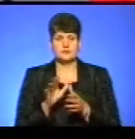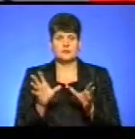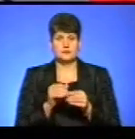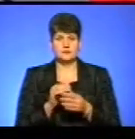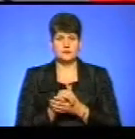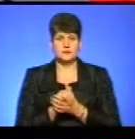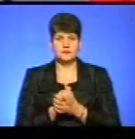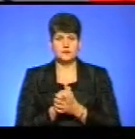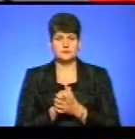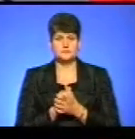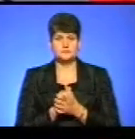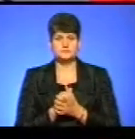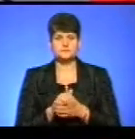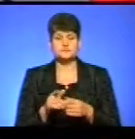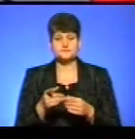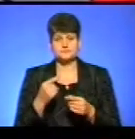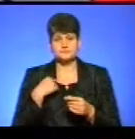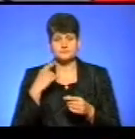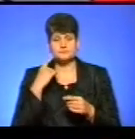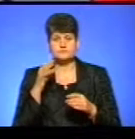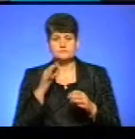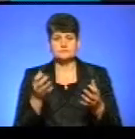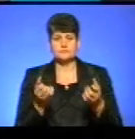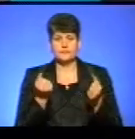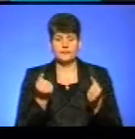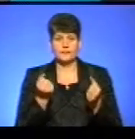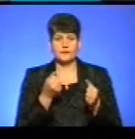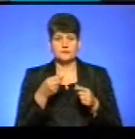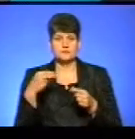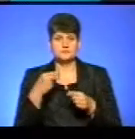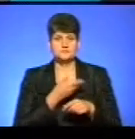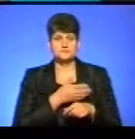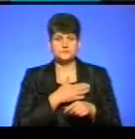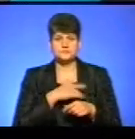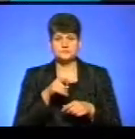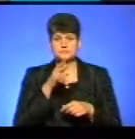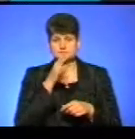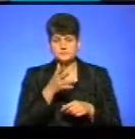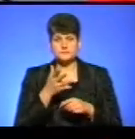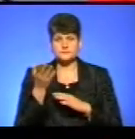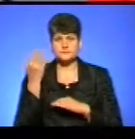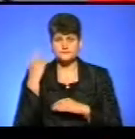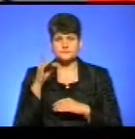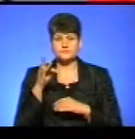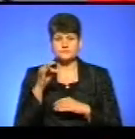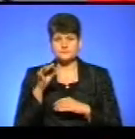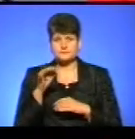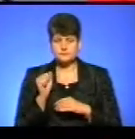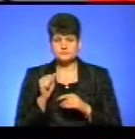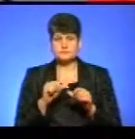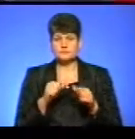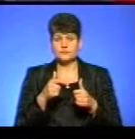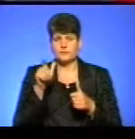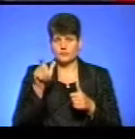почули такий меседж підтримки від президента Польщі, в той же час колишній єврокомісар пояснює, в чому Україну не беруть до